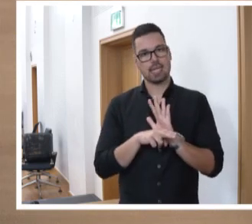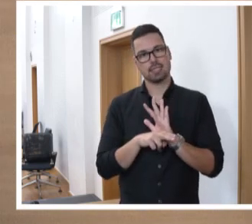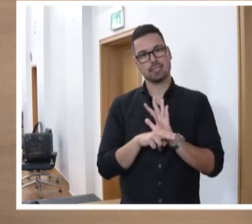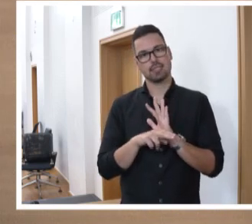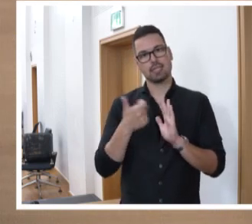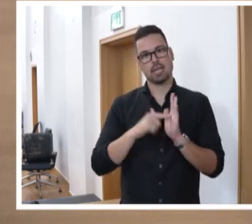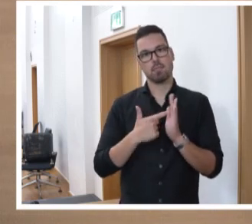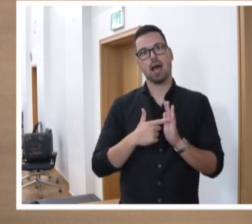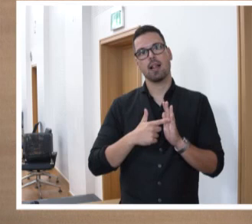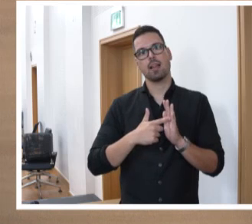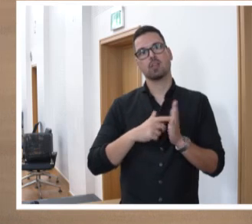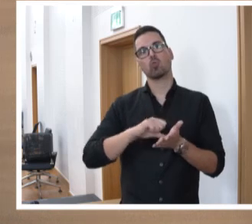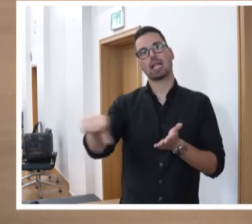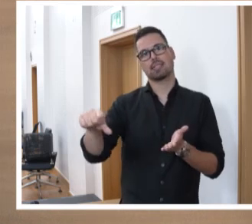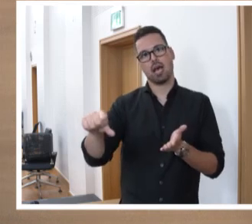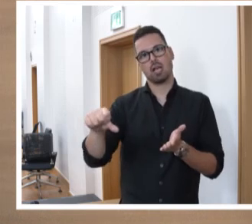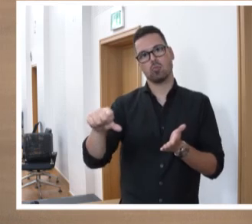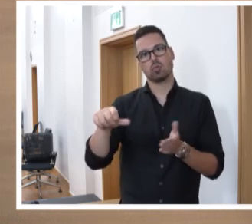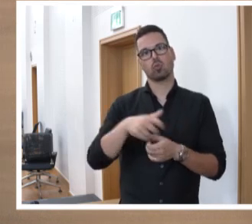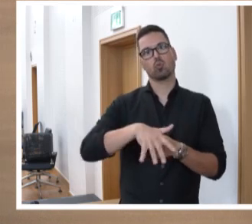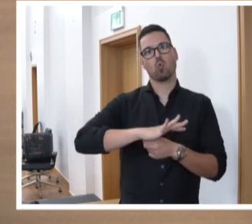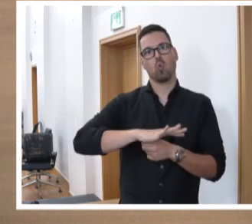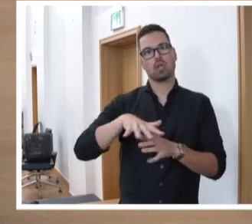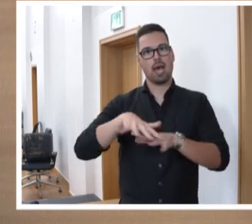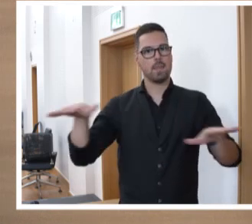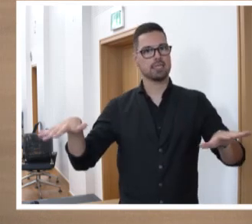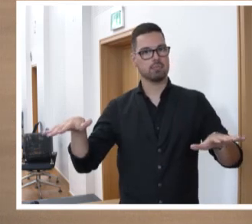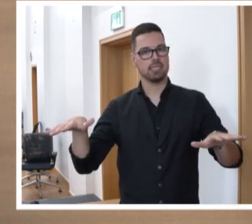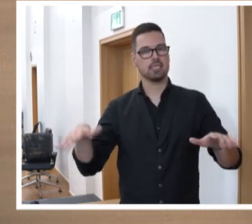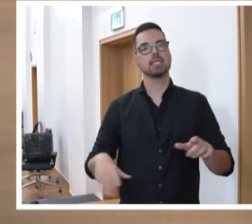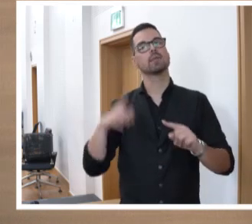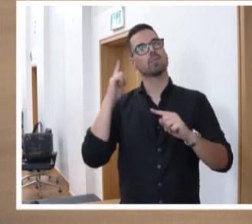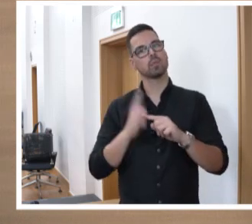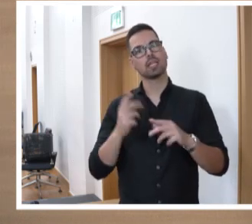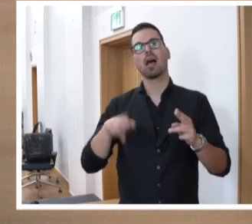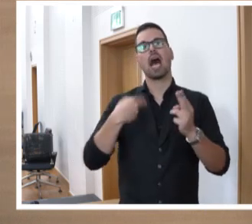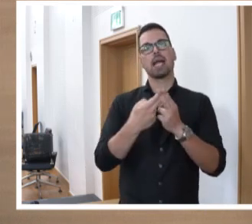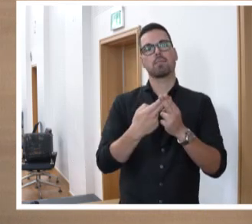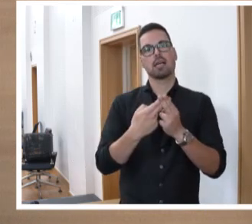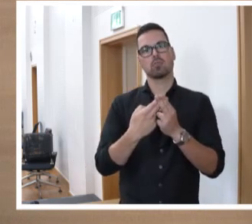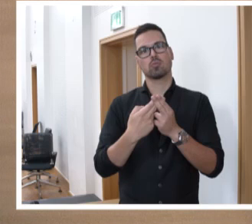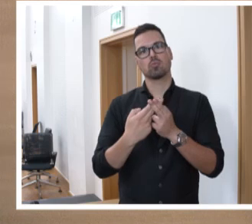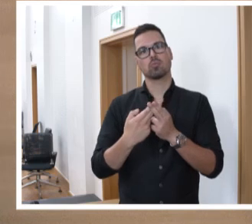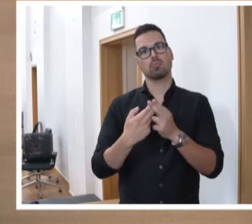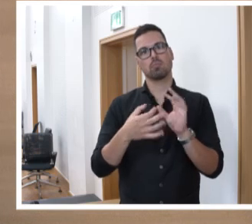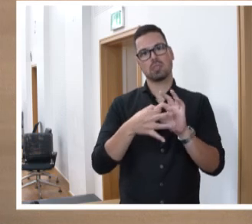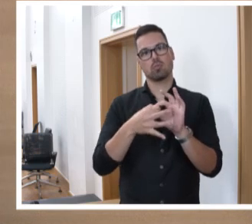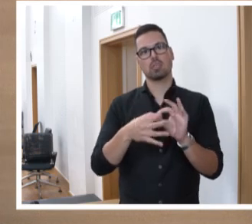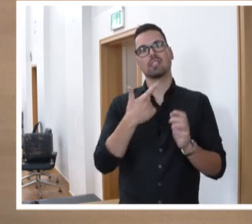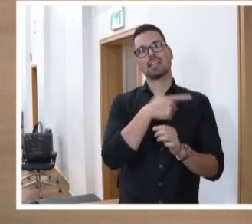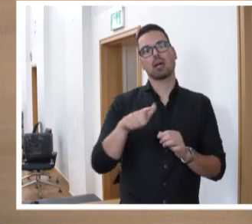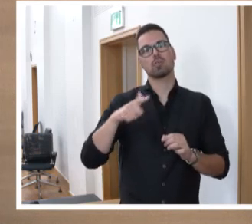einer einmaligen Sonderzahlung aus Anlass der Covid-19-Pandemie sowie zur Anpassung von Besoldungs- und Versorgungsbezügen im Jahr